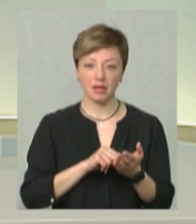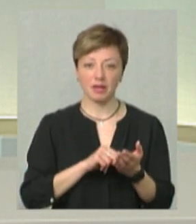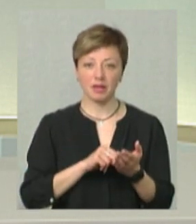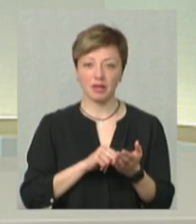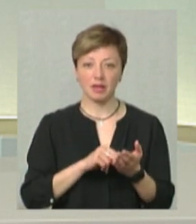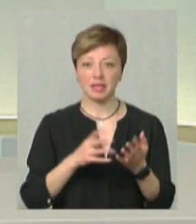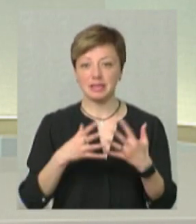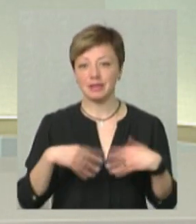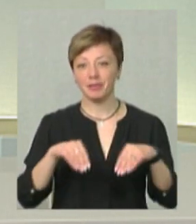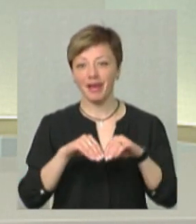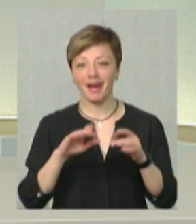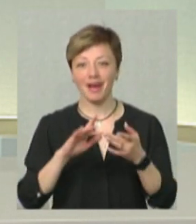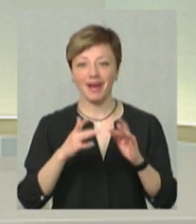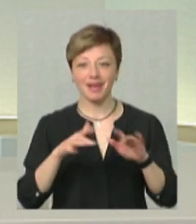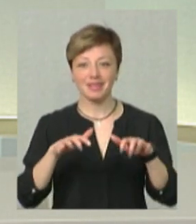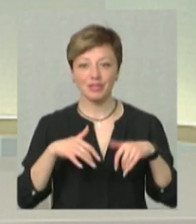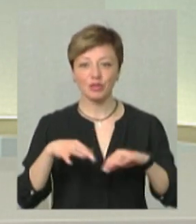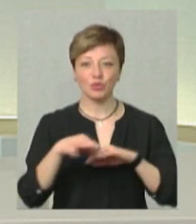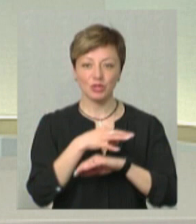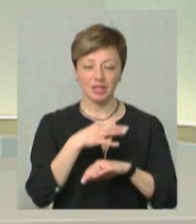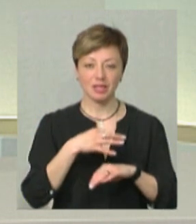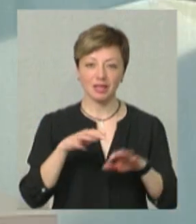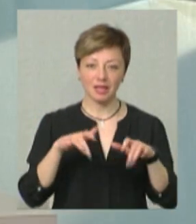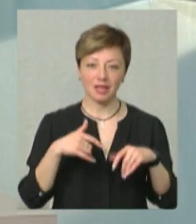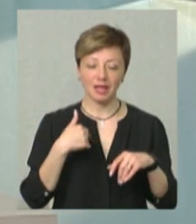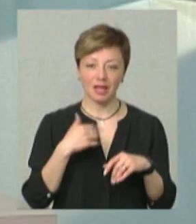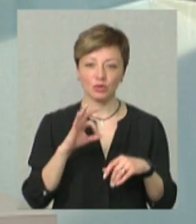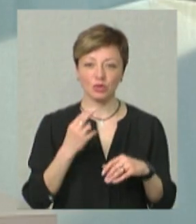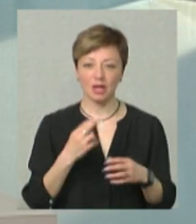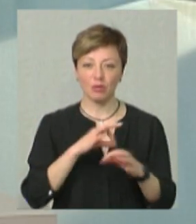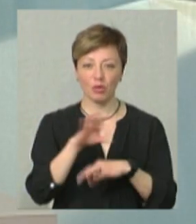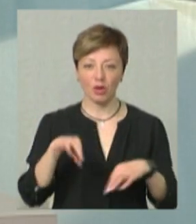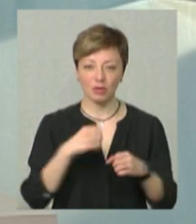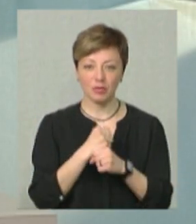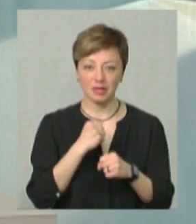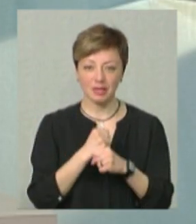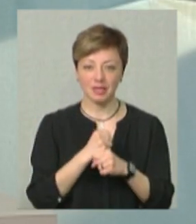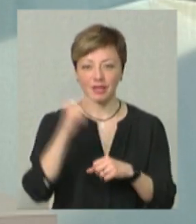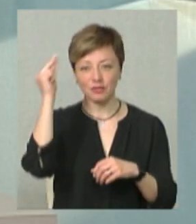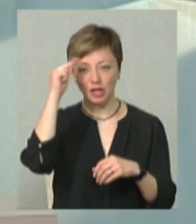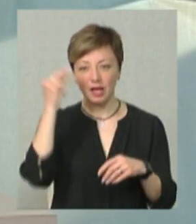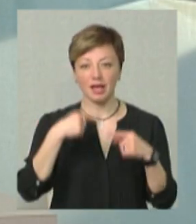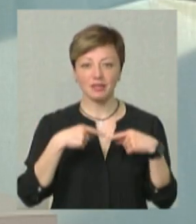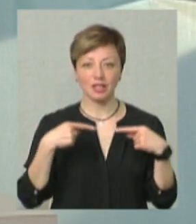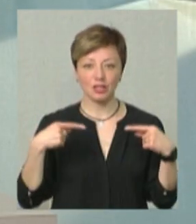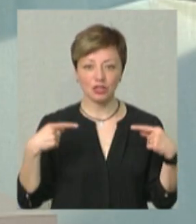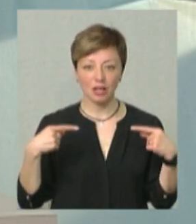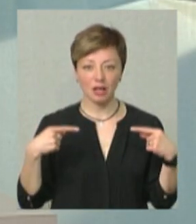'я айтішників. От, ну, дружина айтішників, я, ну, такі соціальні, проєкти, там, навчання і все інше.